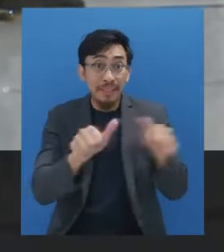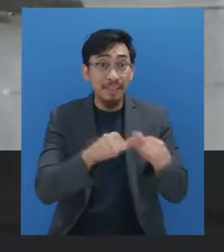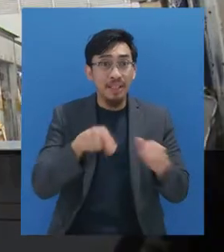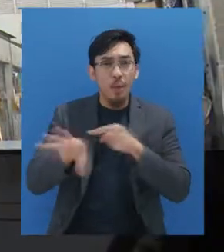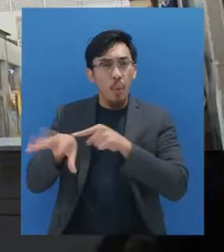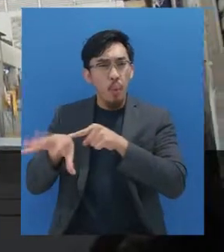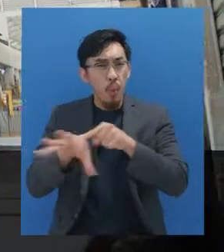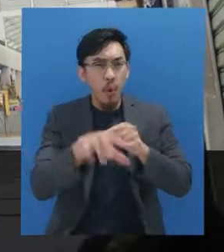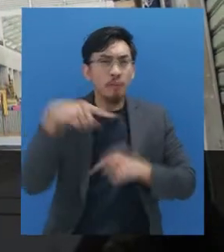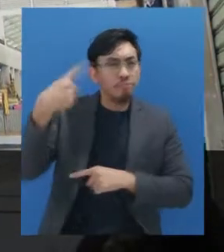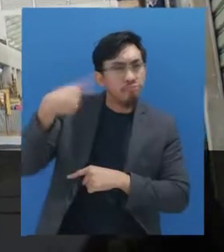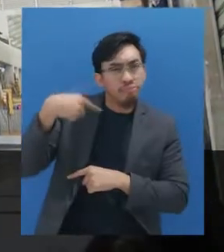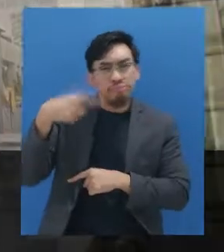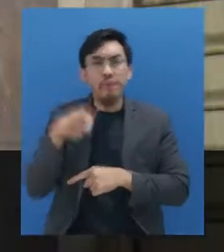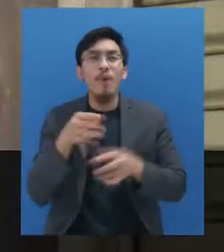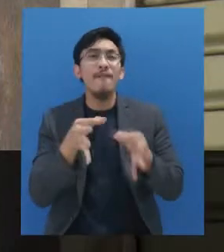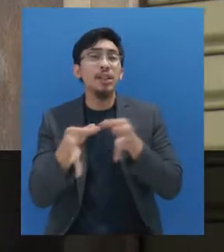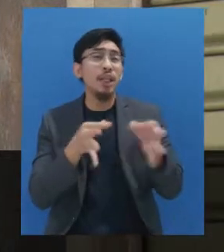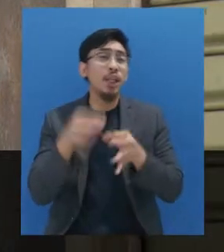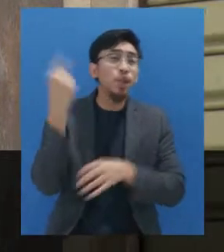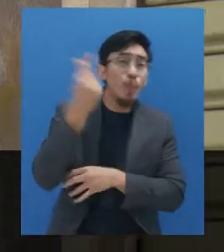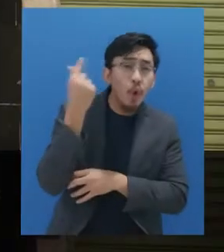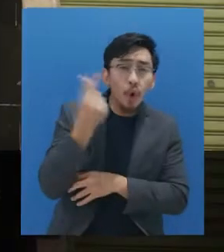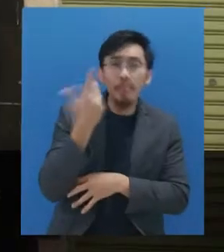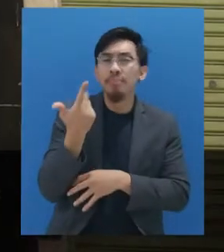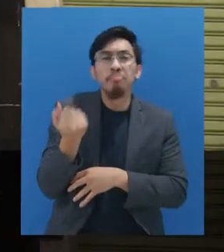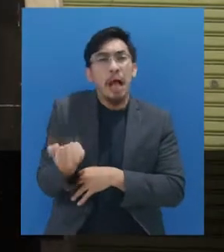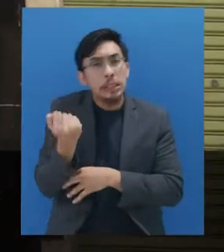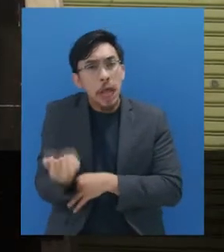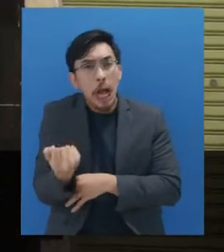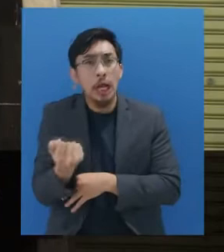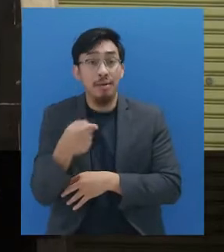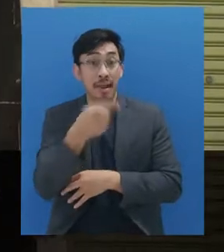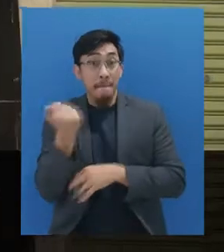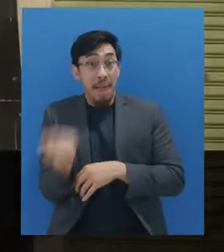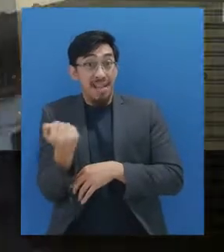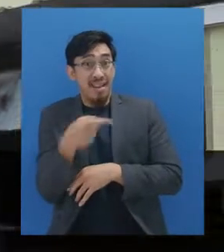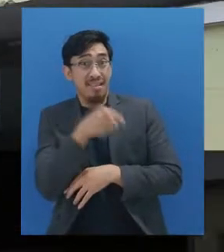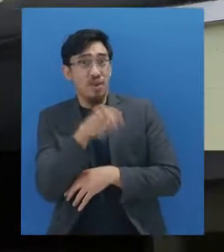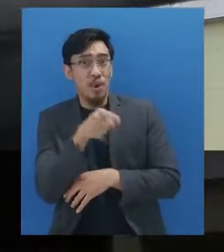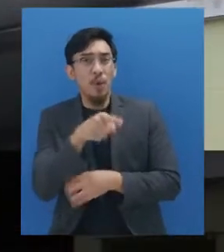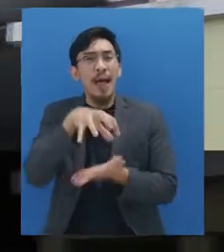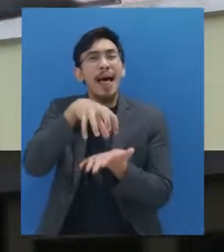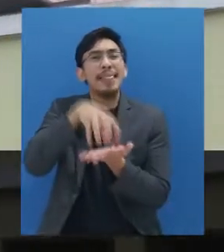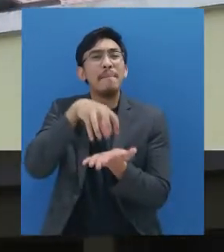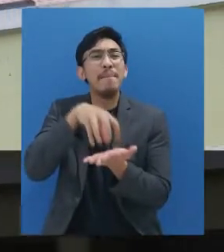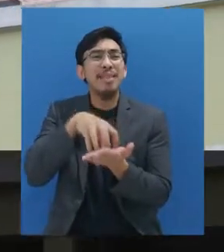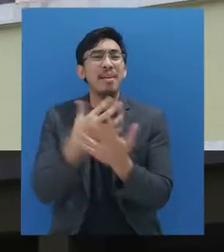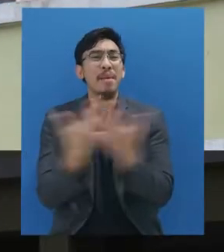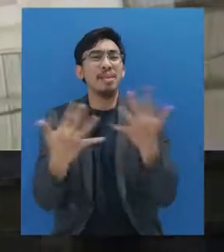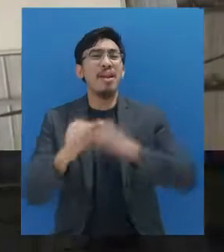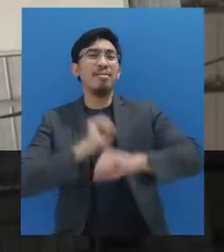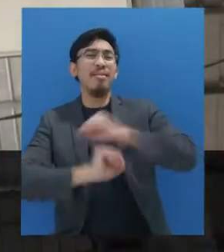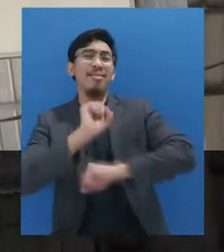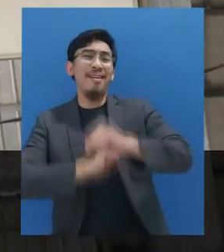Tindakan pembersihan dan disinfeksi rutin juga perlu dilakukan di fasilitas umum seperti pasar. Pasar merupakan